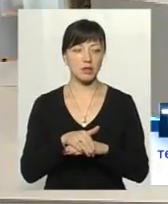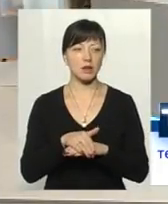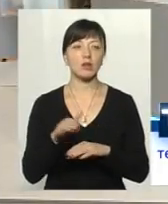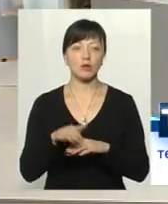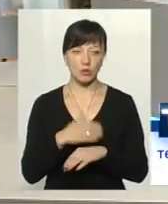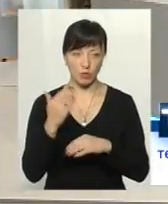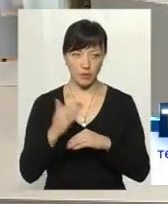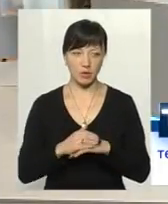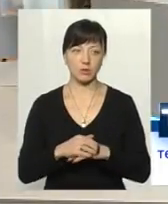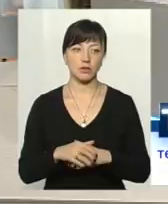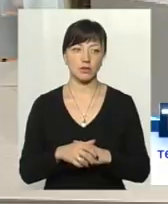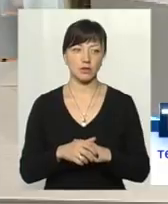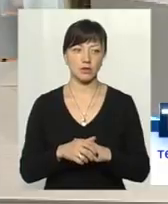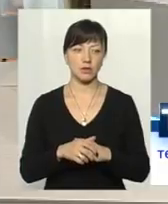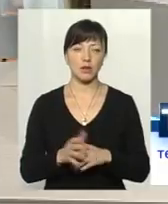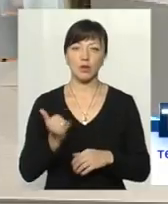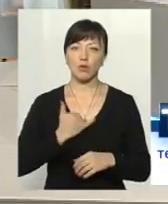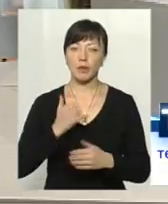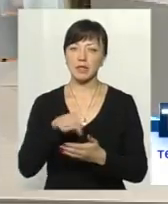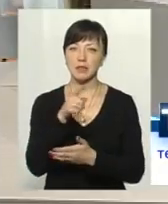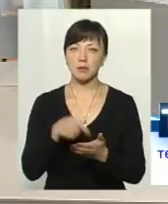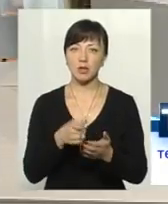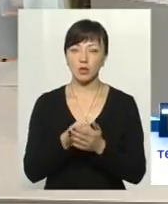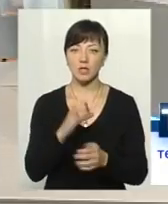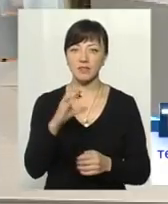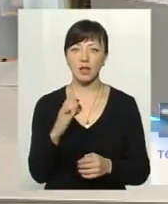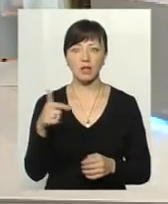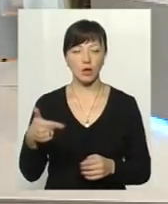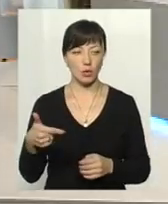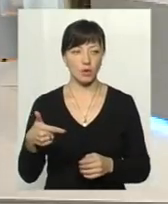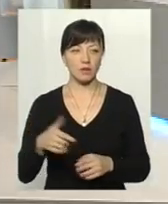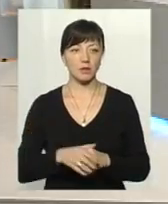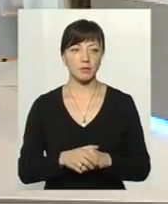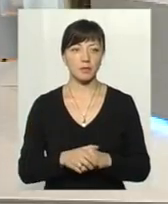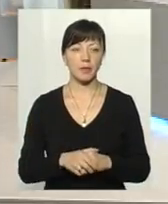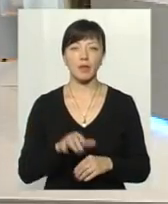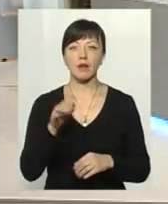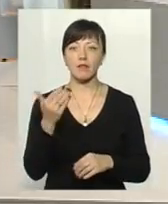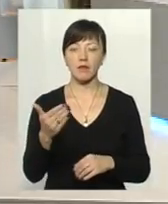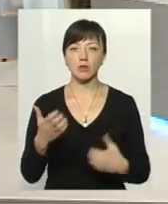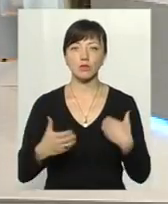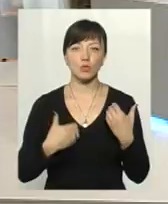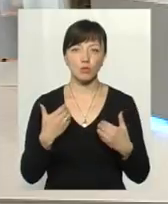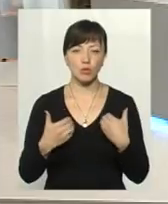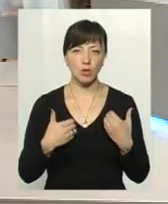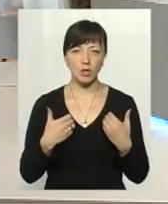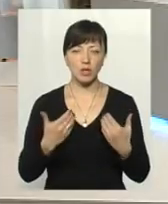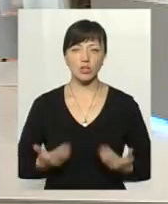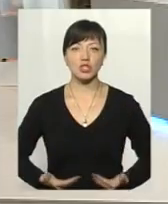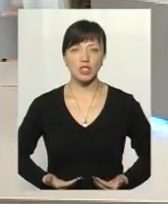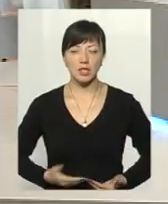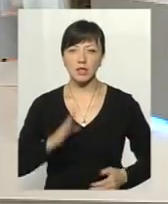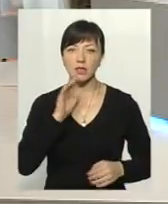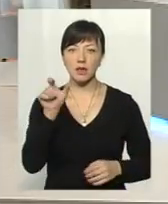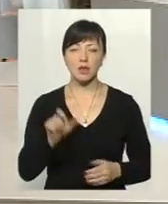Доброго вечора. Доброго вечора. У мене запитання до Светланы Георгиєвни. Вас турбує жителька